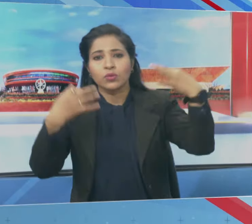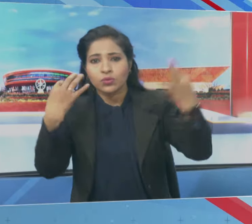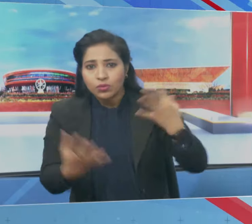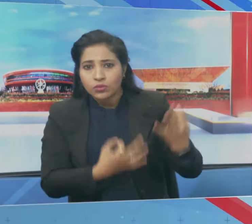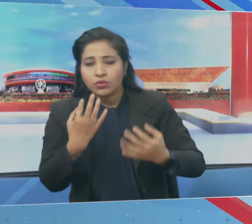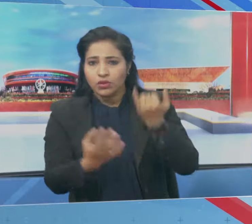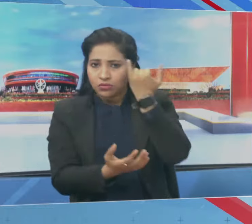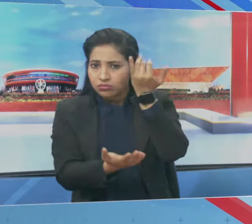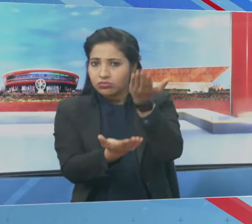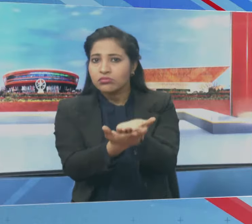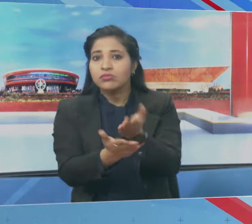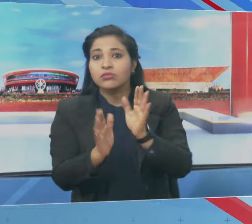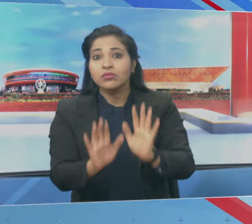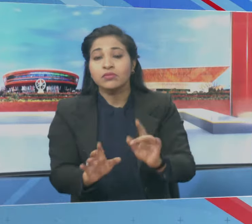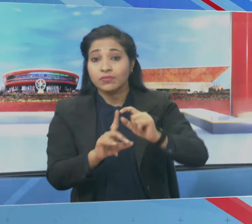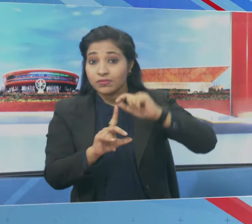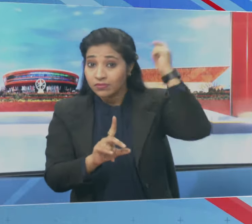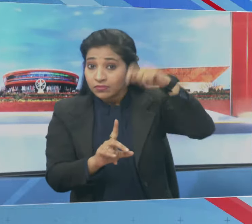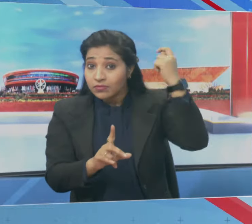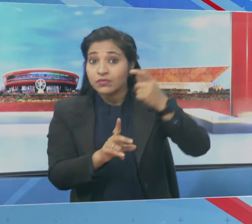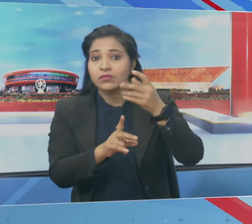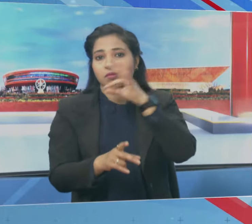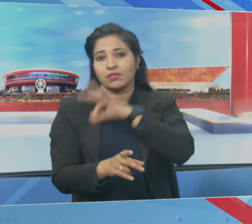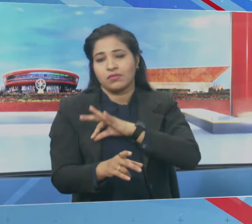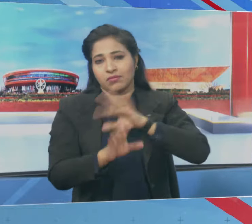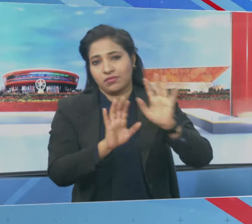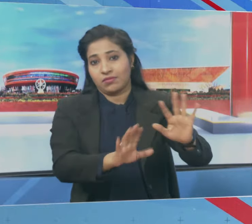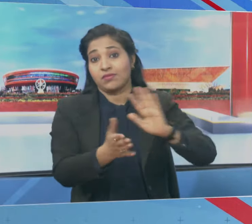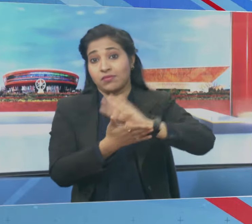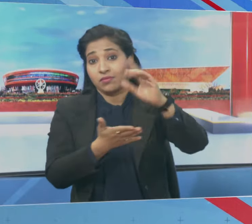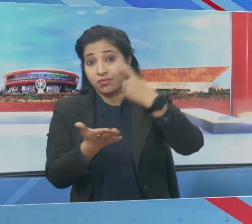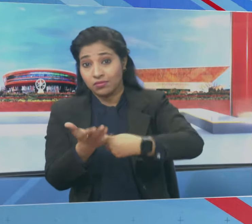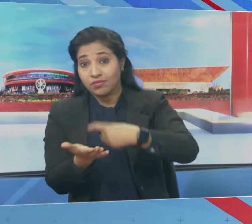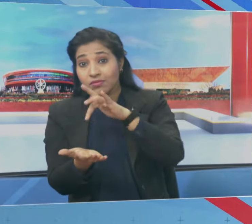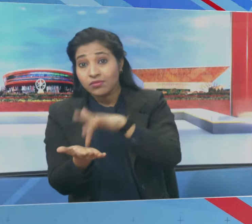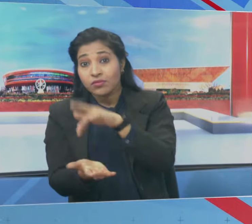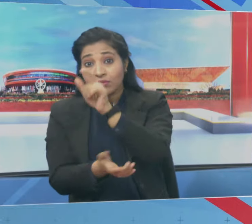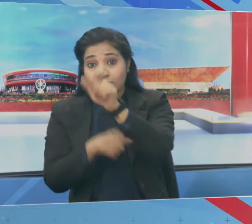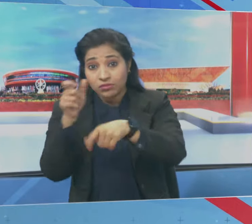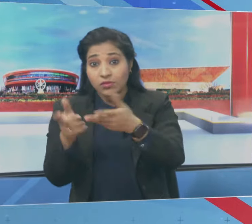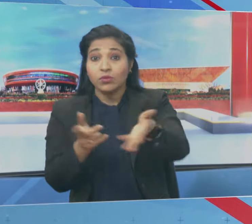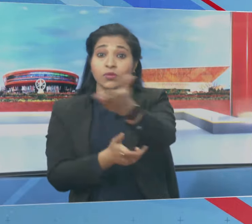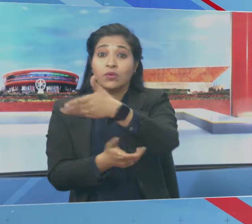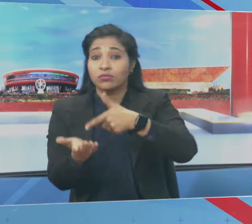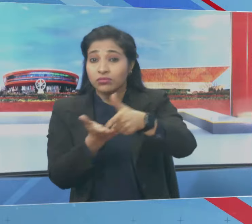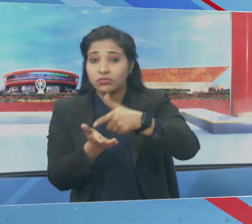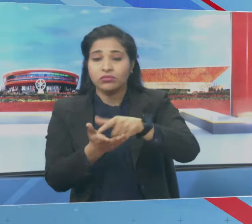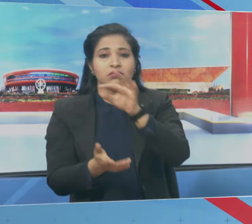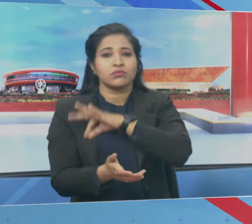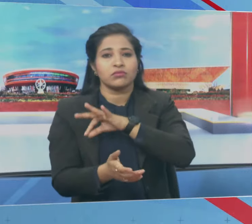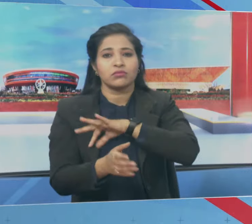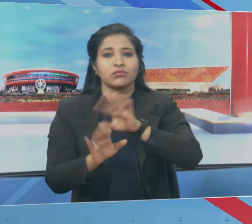सुझाव दिये गए जिसमें पंजाब का भी लाब होगा और हर्याणा के किसानों का भी लाब होगा